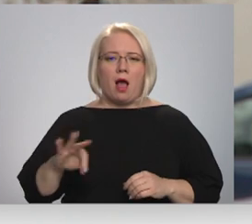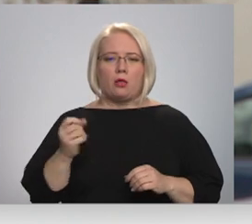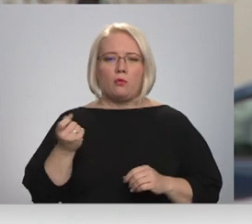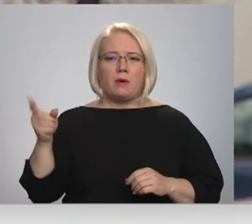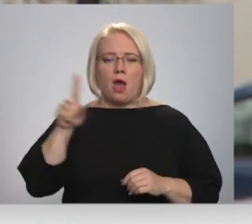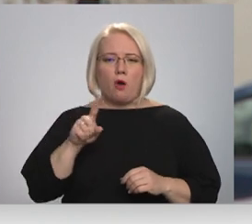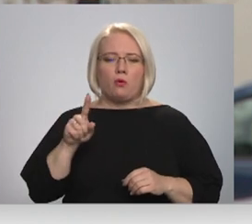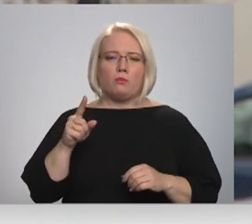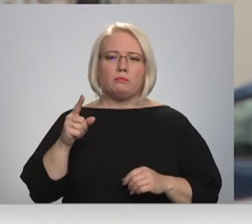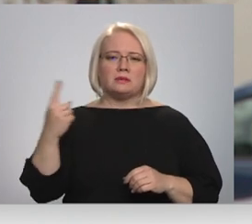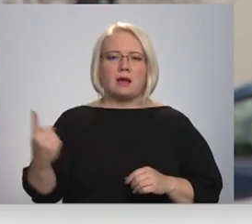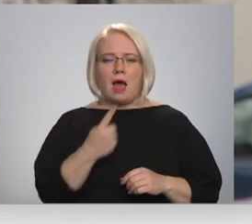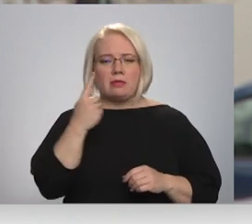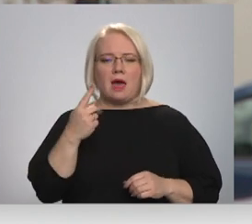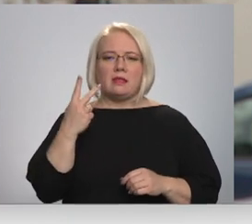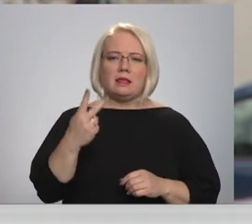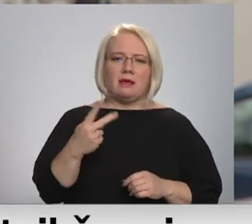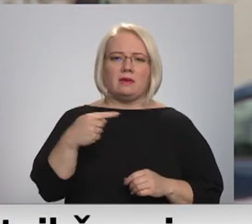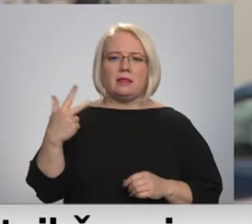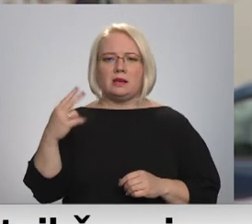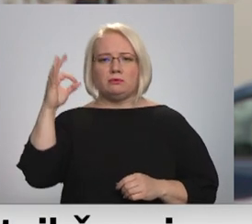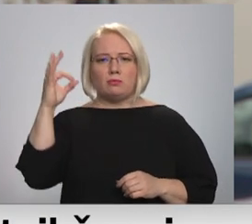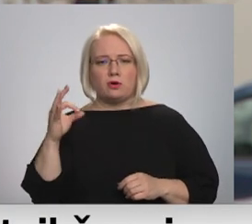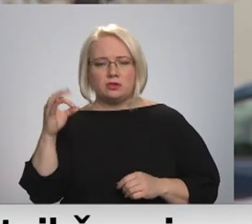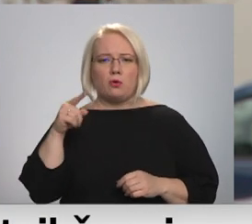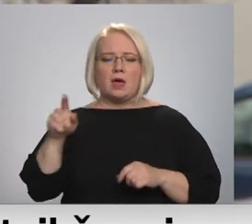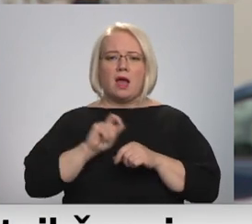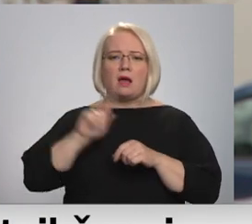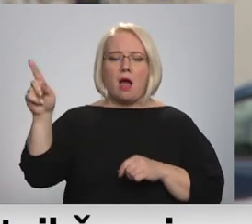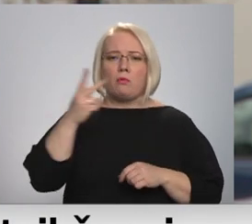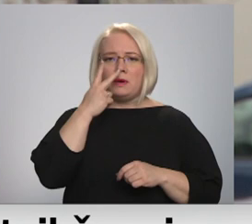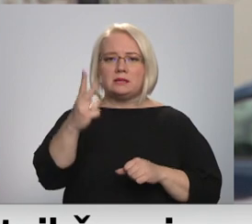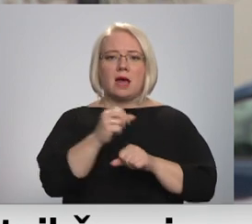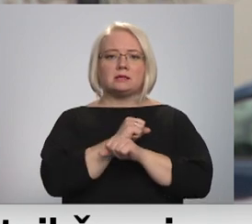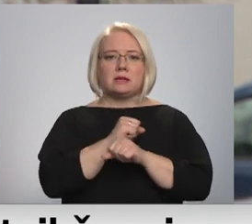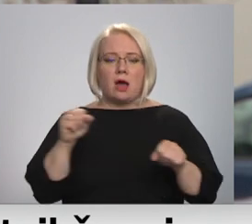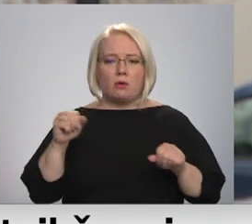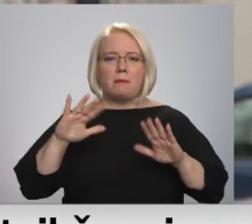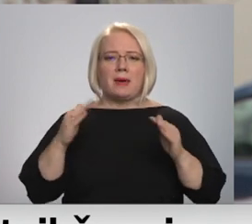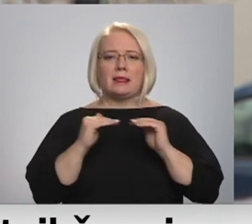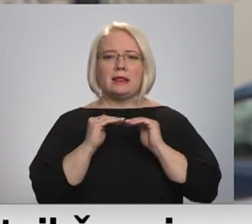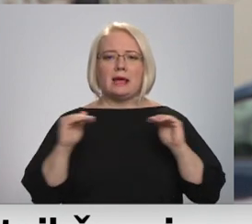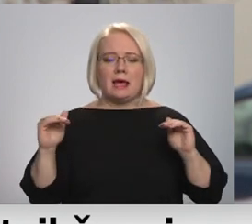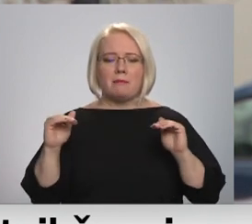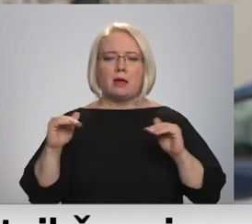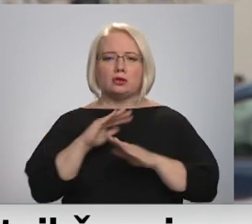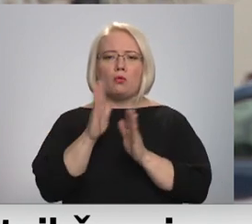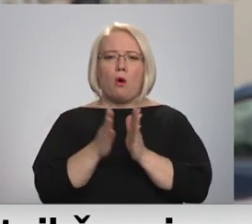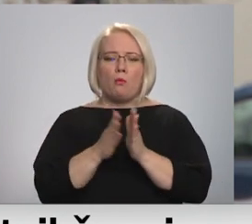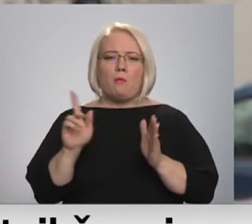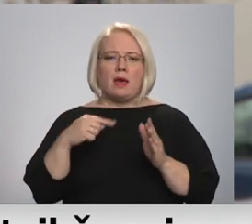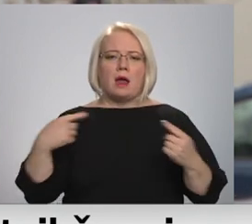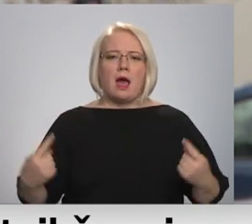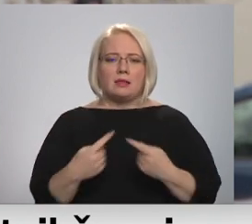-3% bieži vien neīpaši straujāk. Pēc jātiek kāpuma dažreiz izstāsts strauji, bet tas līmenis mums kopumā ir adekvāts